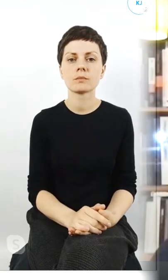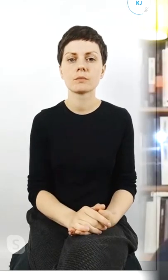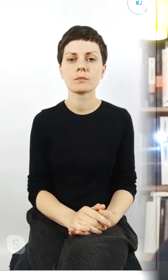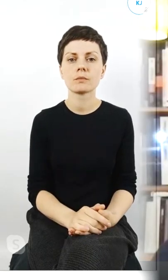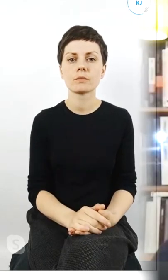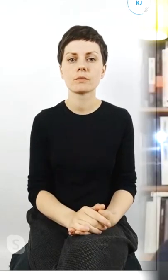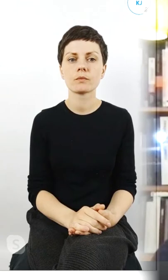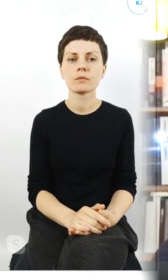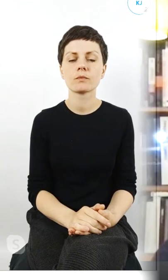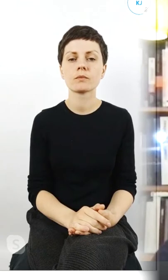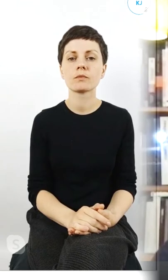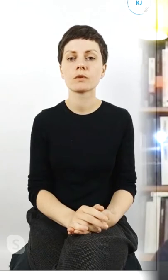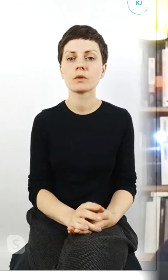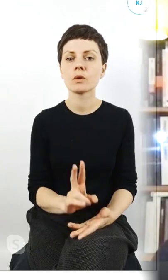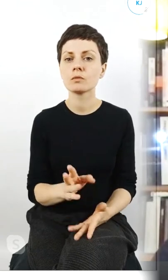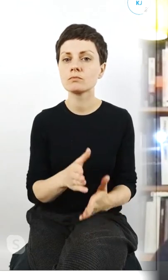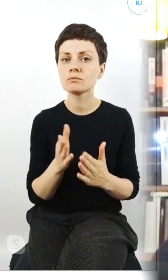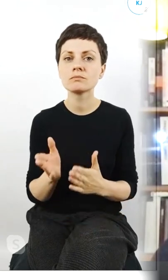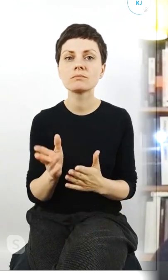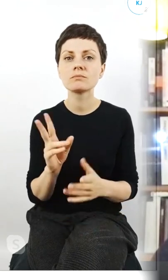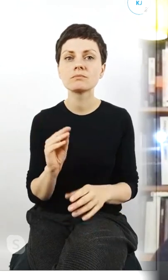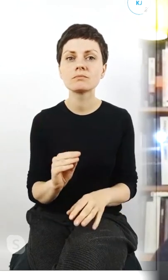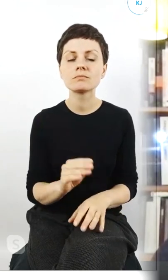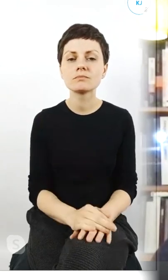kto dorzuci do tego wątku